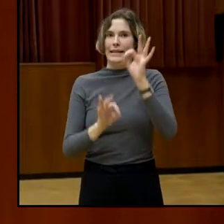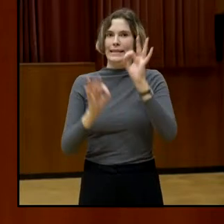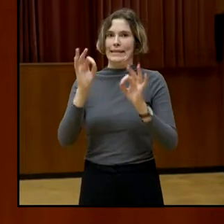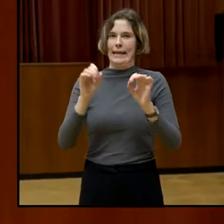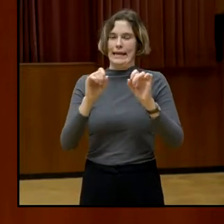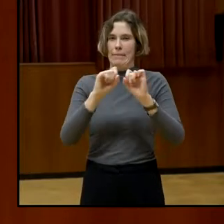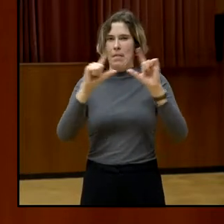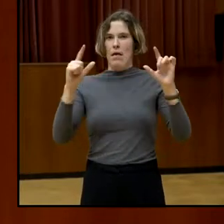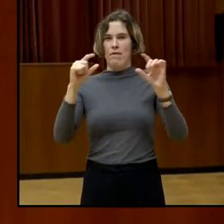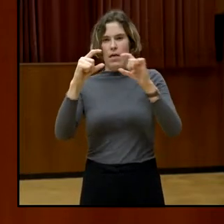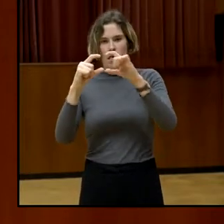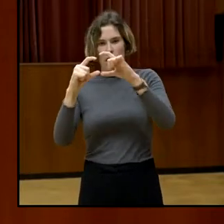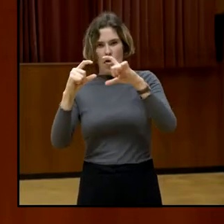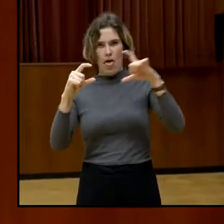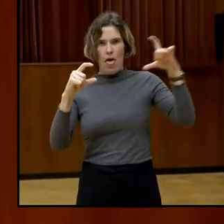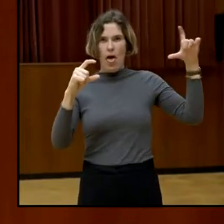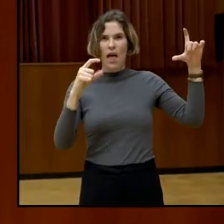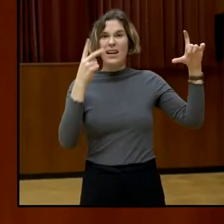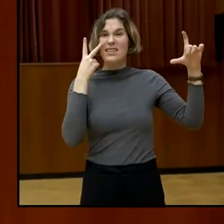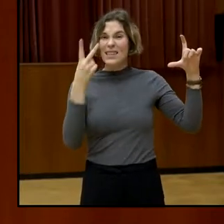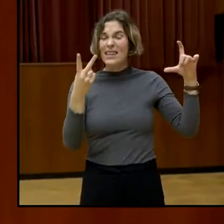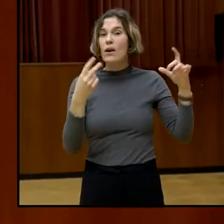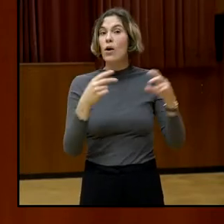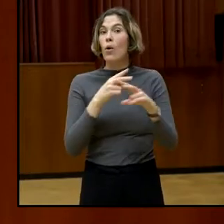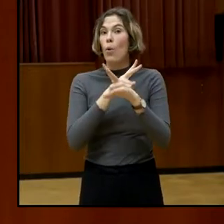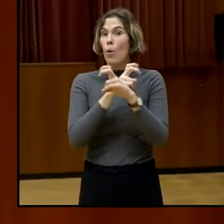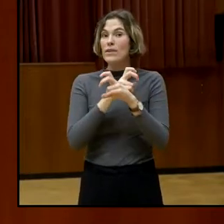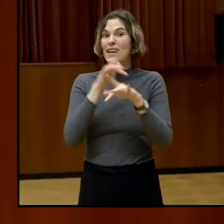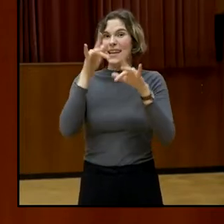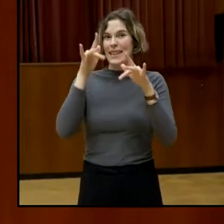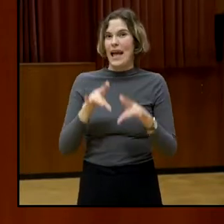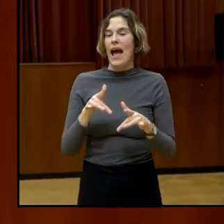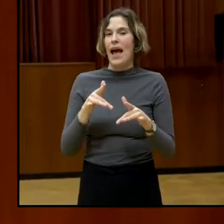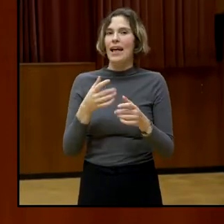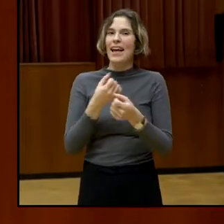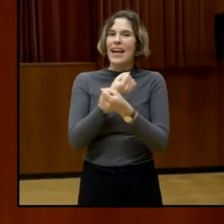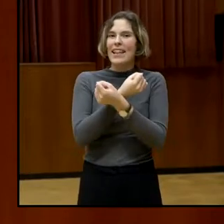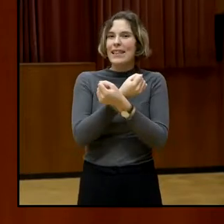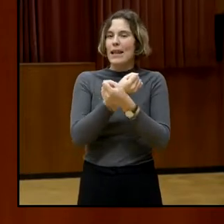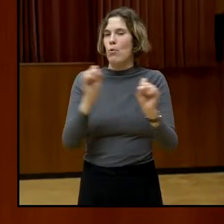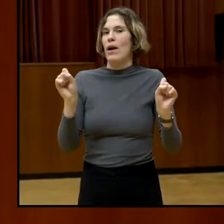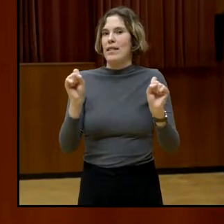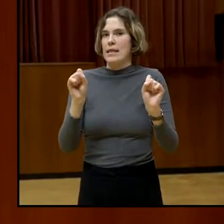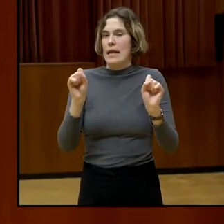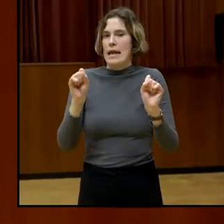Österreich ein Demokratiedefizit hinsichtlich der Wahlberechtigung.